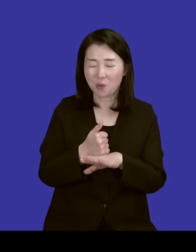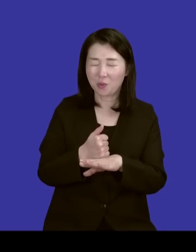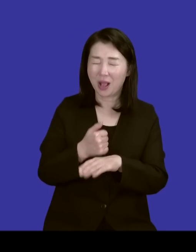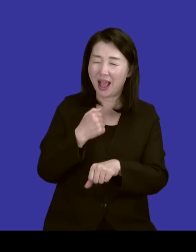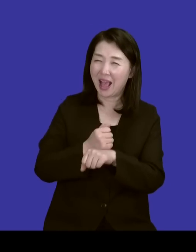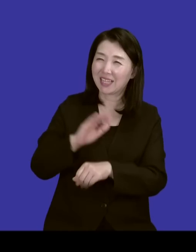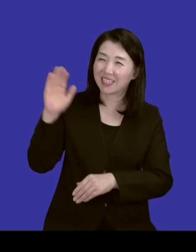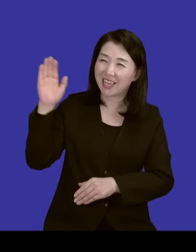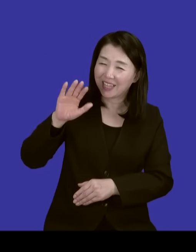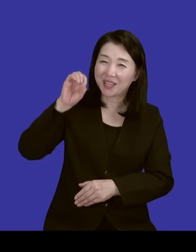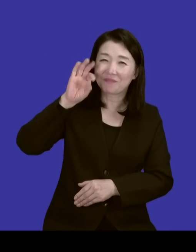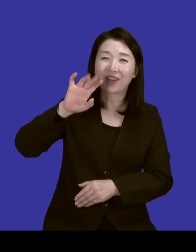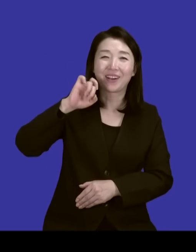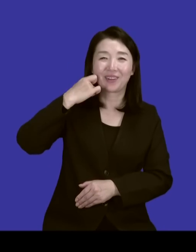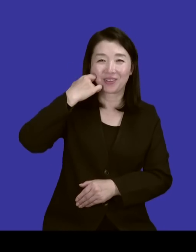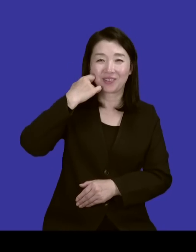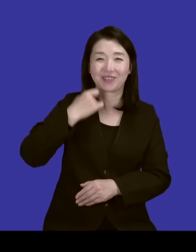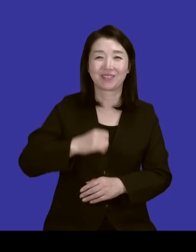이렇게는 얘기할 수 없겠고